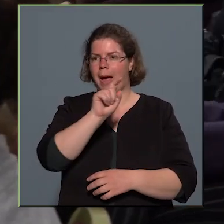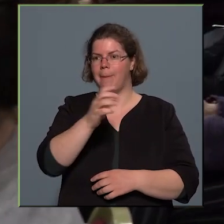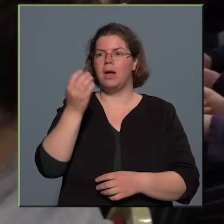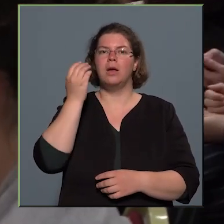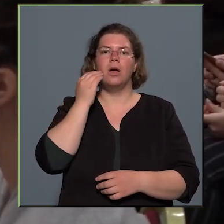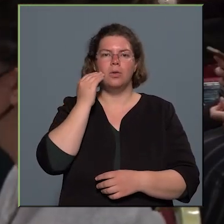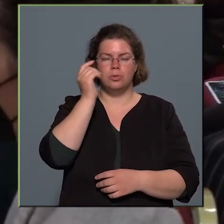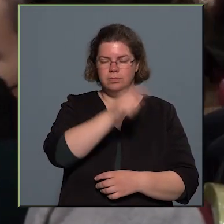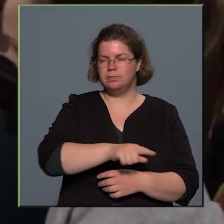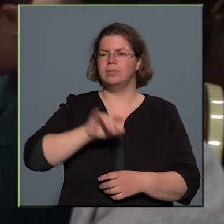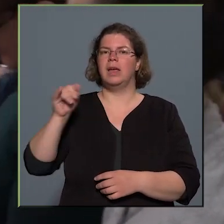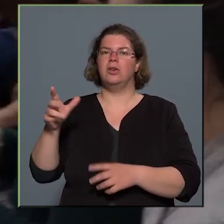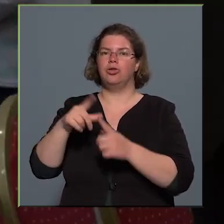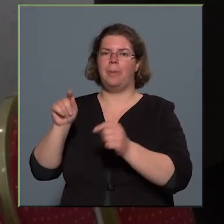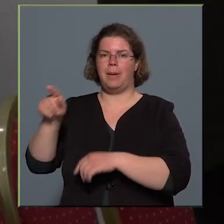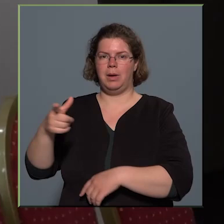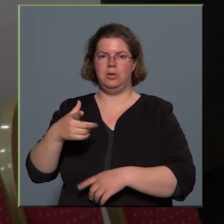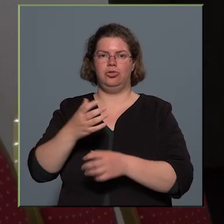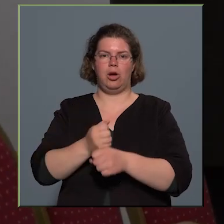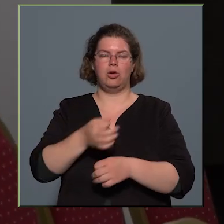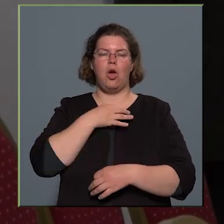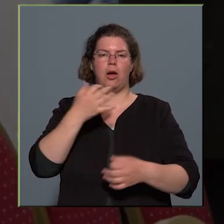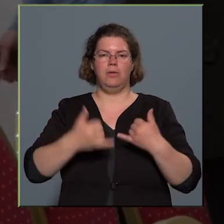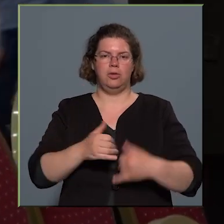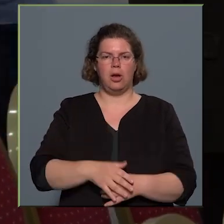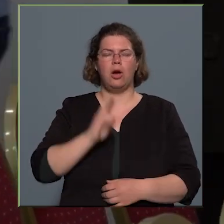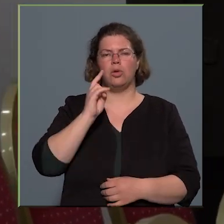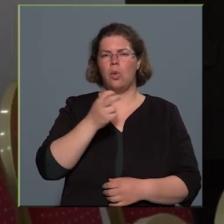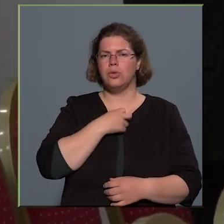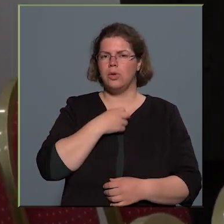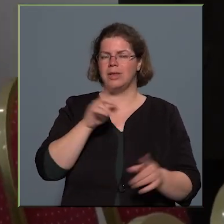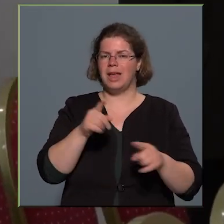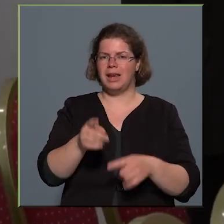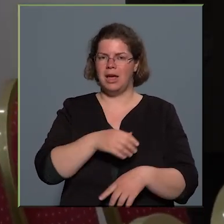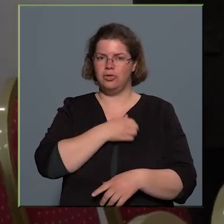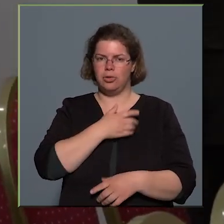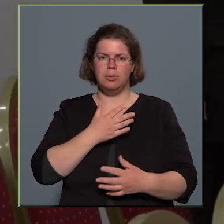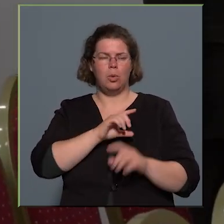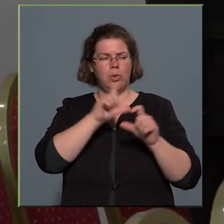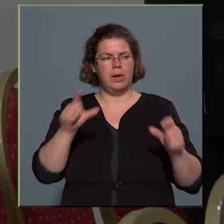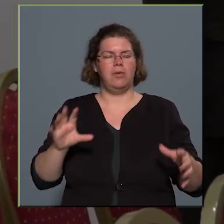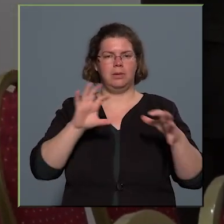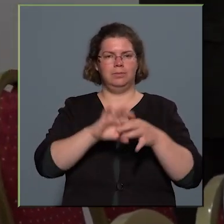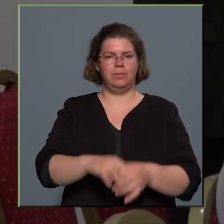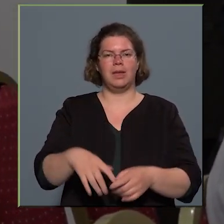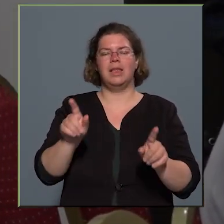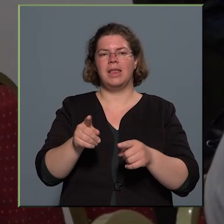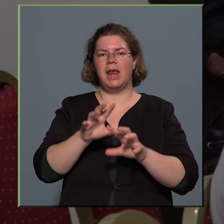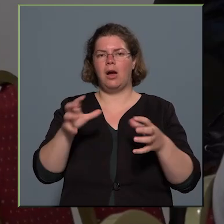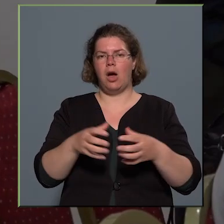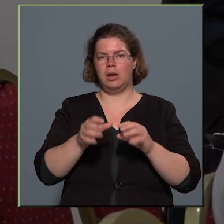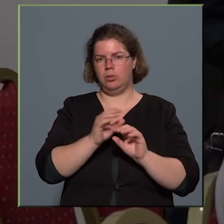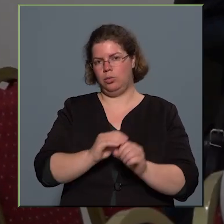Japánban is tartott már hangversenyt. A Krógya és Zeneiskolával hosszú évek óta áll kapcsolatban, és zenekari kurzusokat is tart a